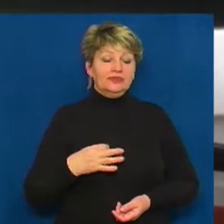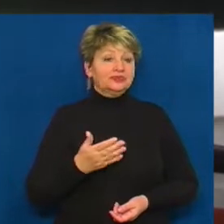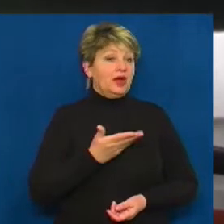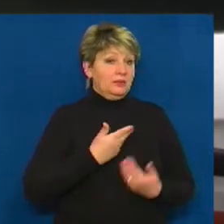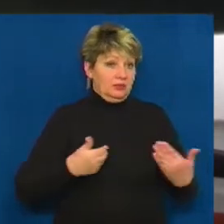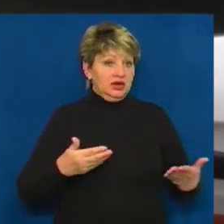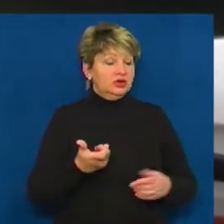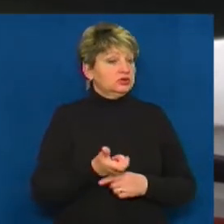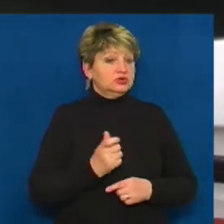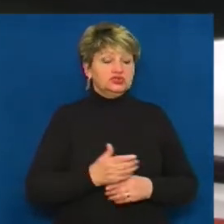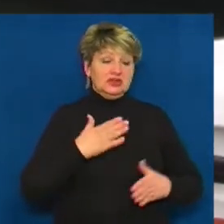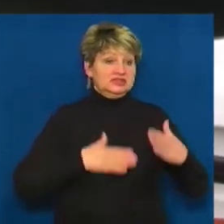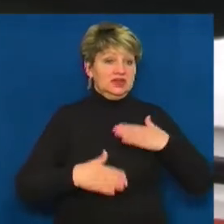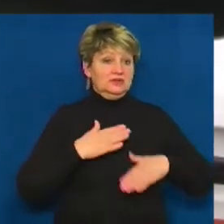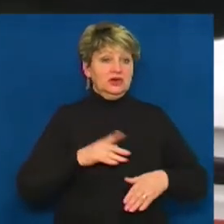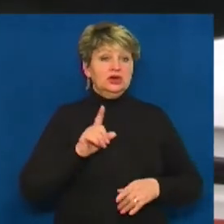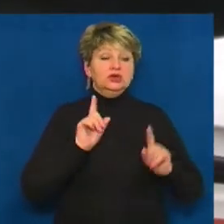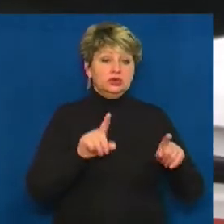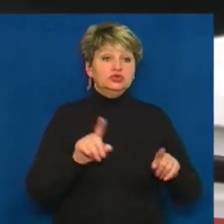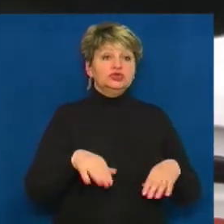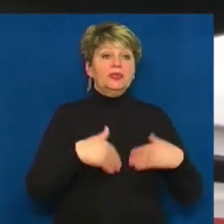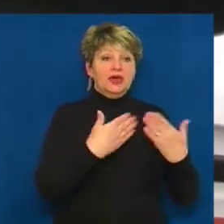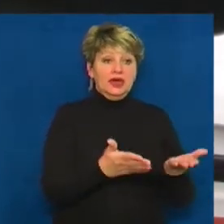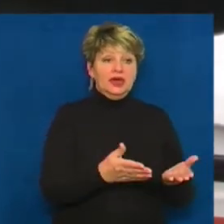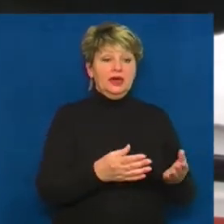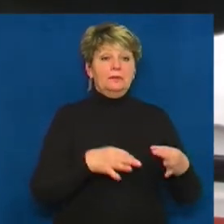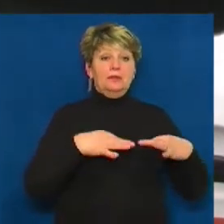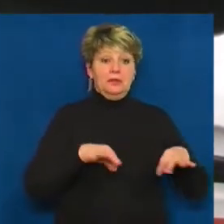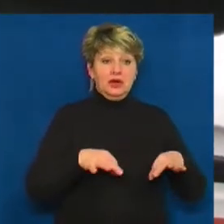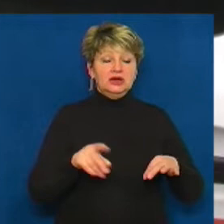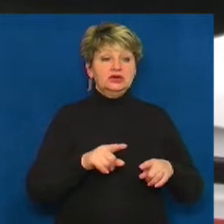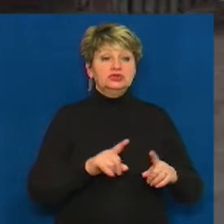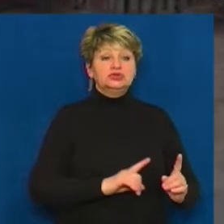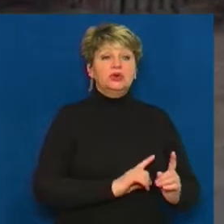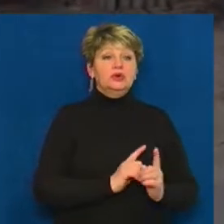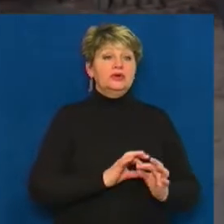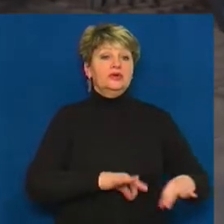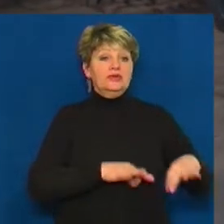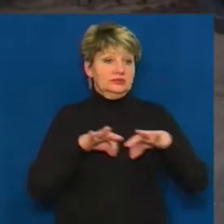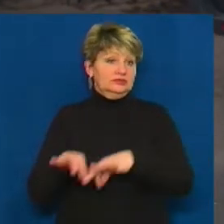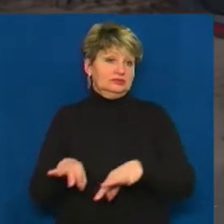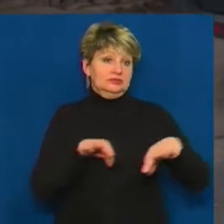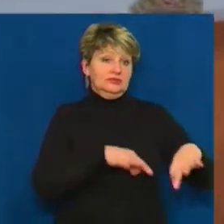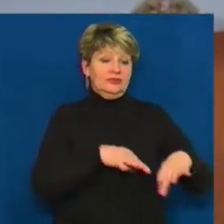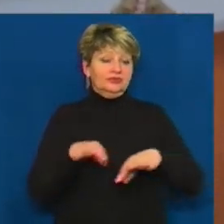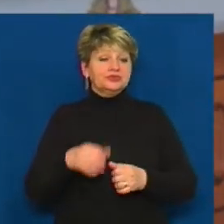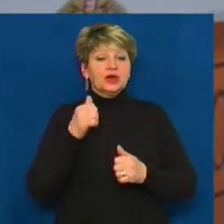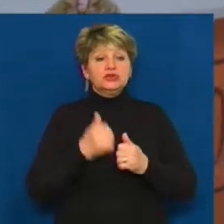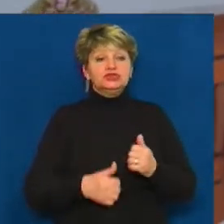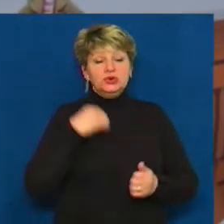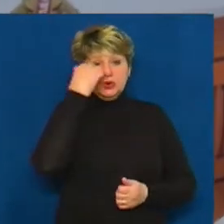задоволені і тим, що надається маршрут, що дітей забирають, відвозять і привозять. Щоранку десятьох дітей із